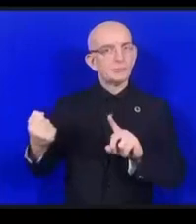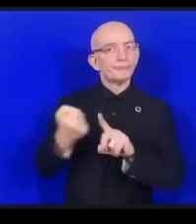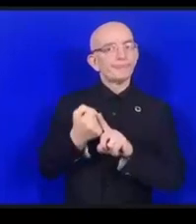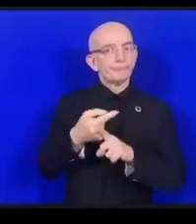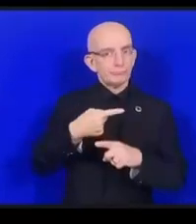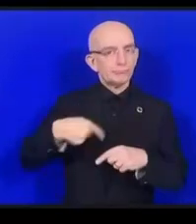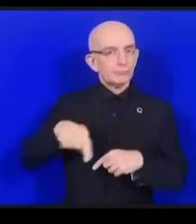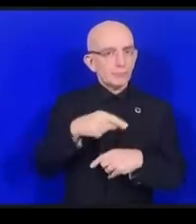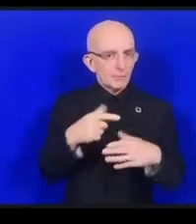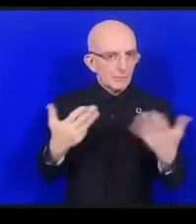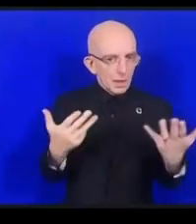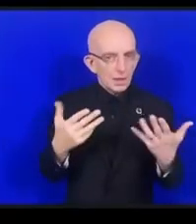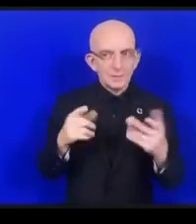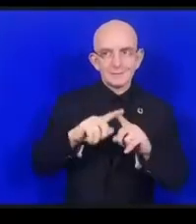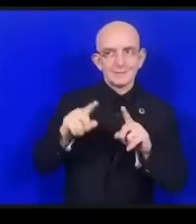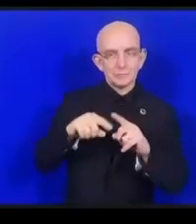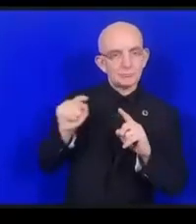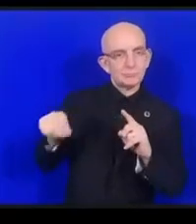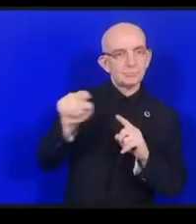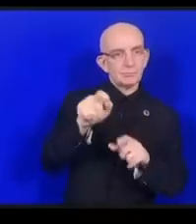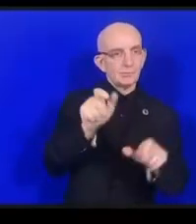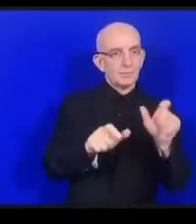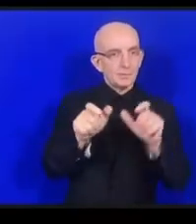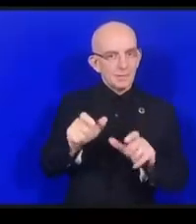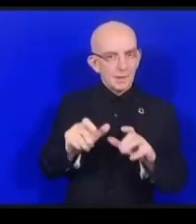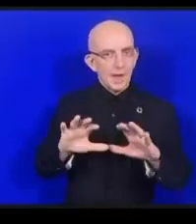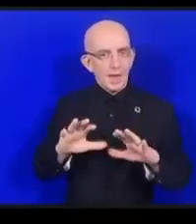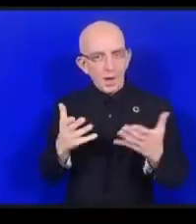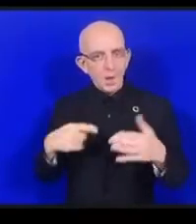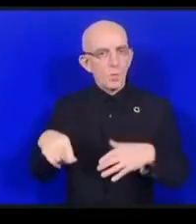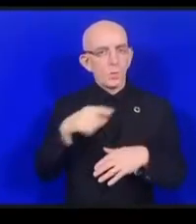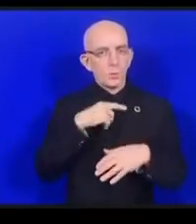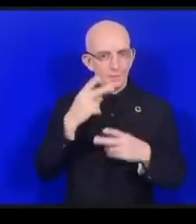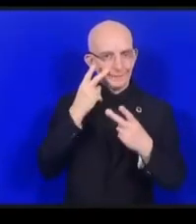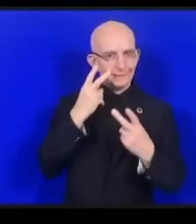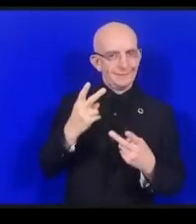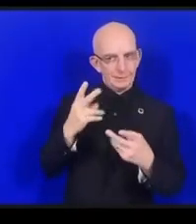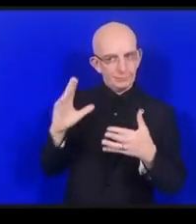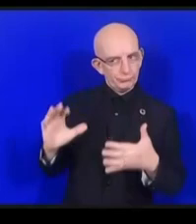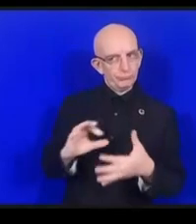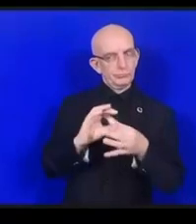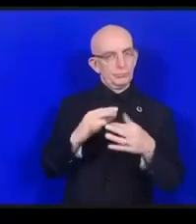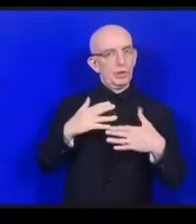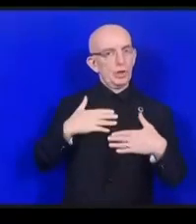使ったらかということを検討し始めたんですその良い価値というものを見ていくと